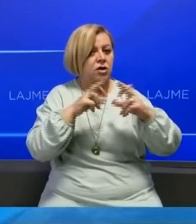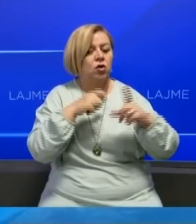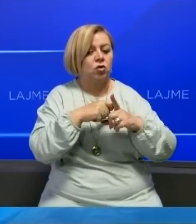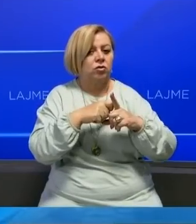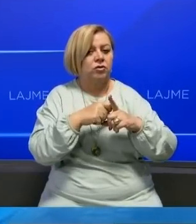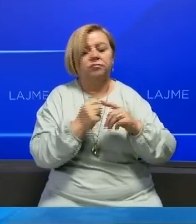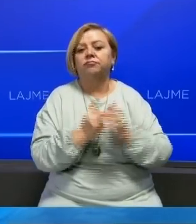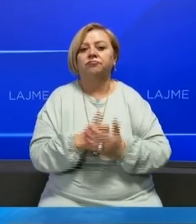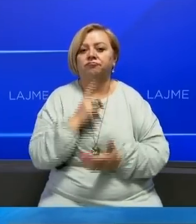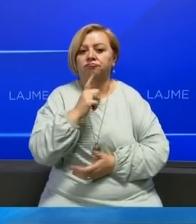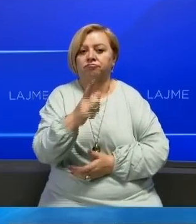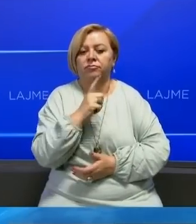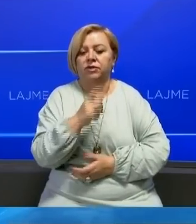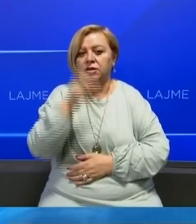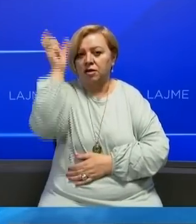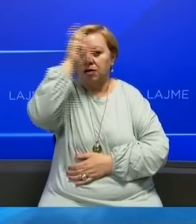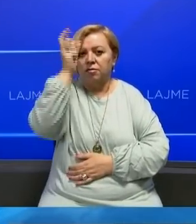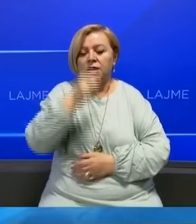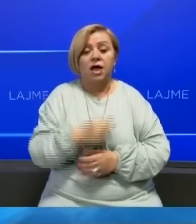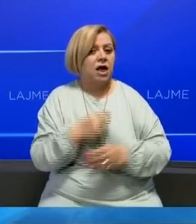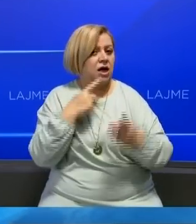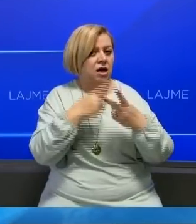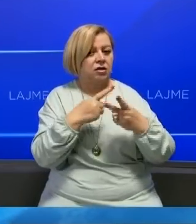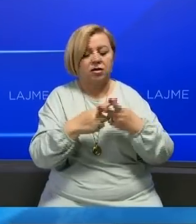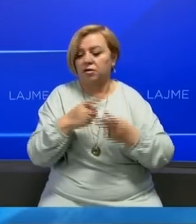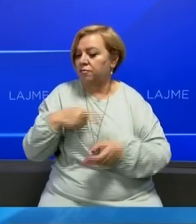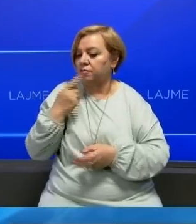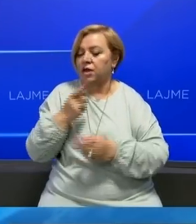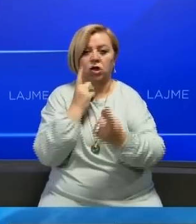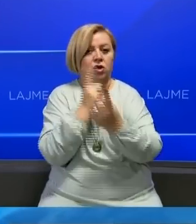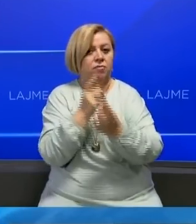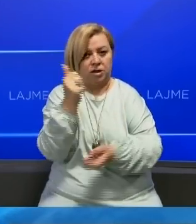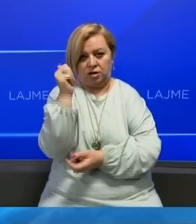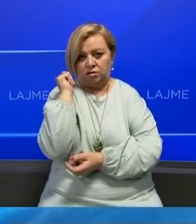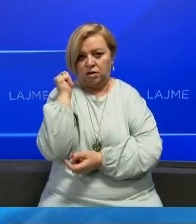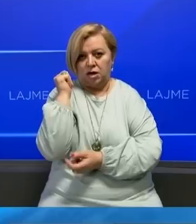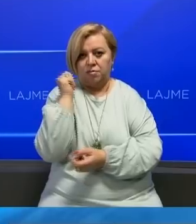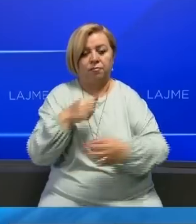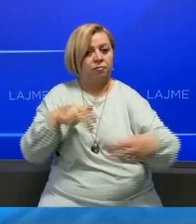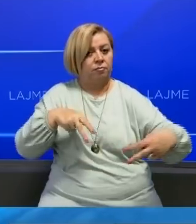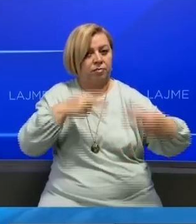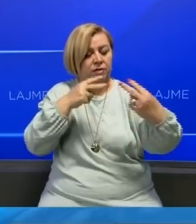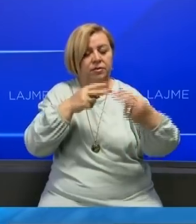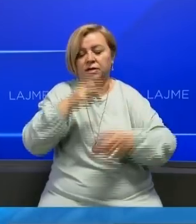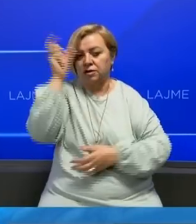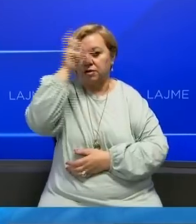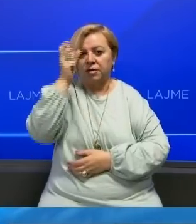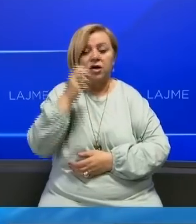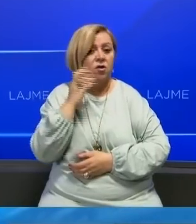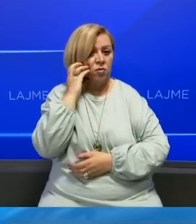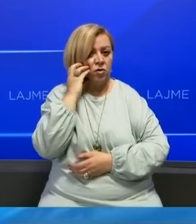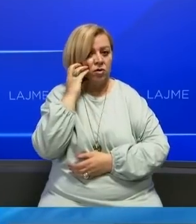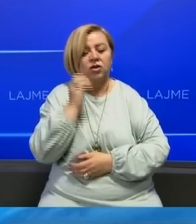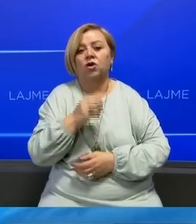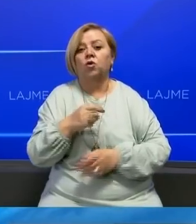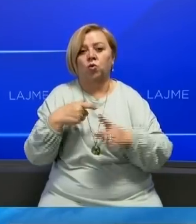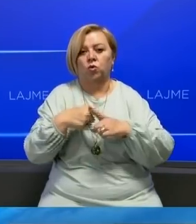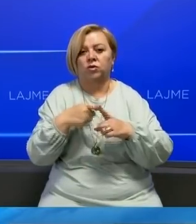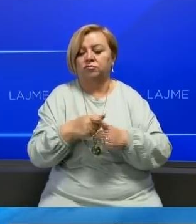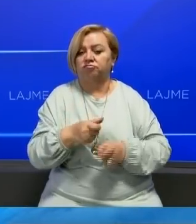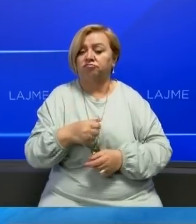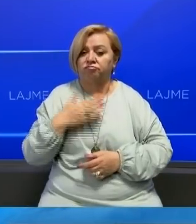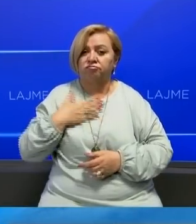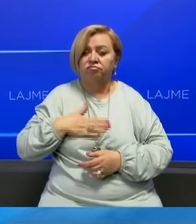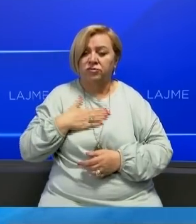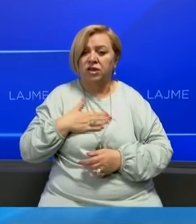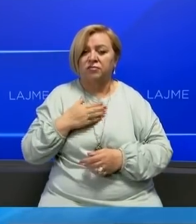në procesin e dialogut me Serbin. Haradinaj ka thënë se në takimin e gjeshëm për balpalës Serbë në Bruxelles, Kurti është dashur të shkoj me